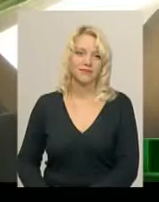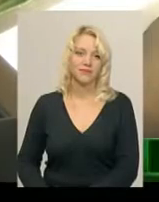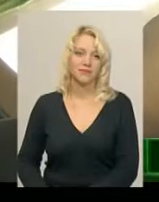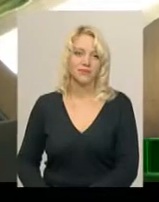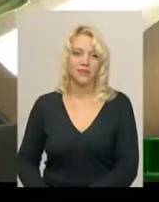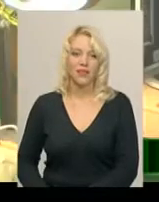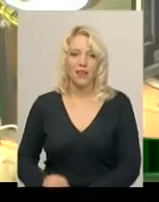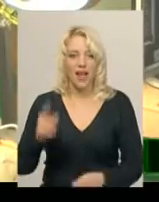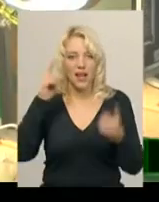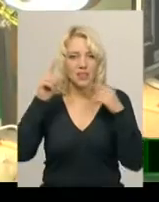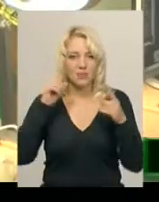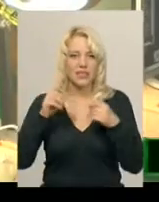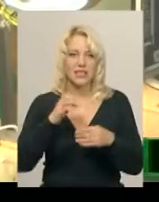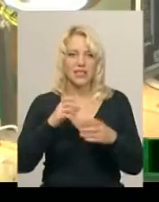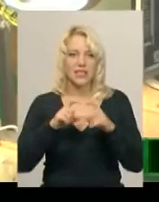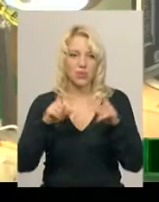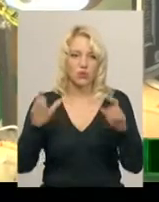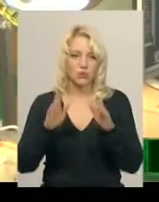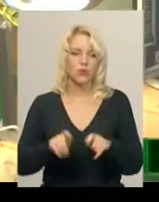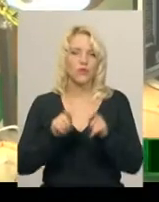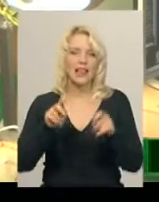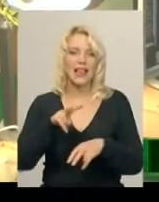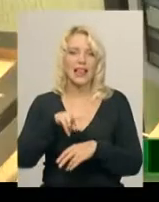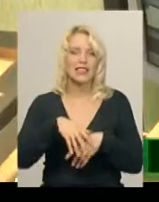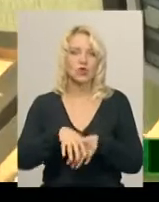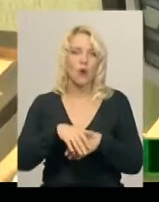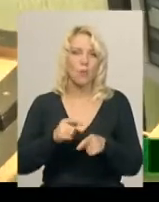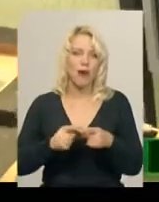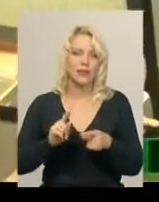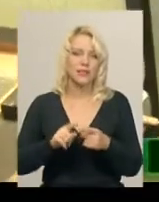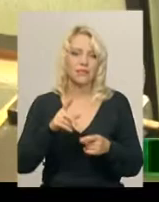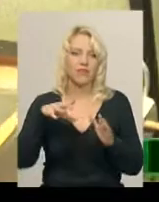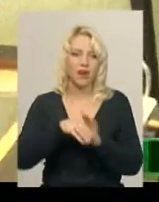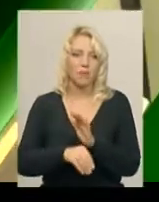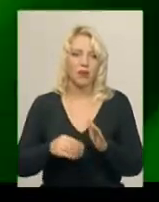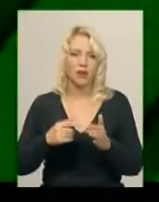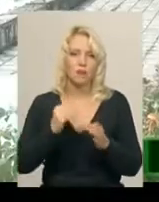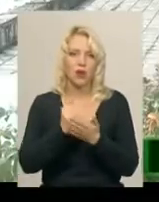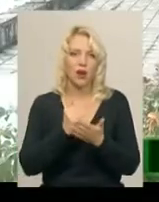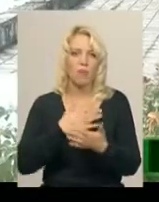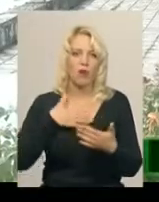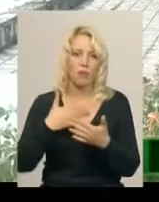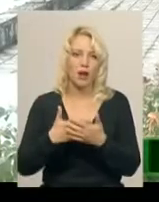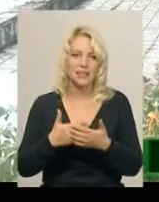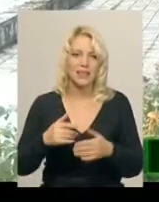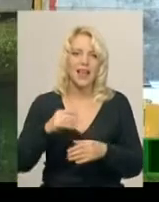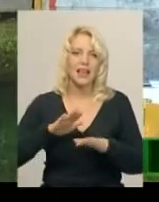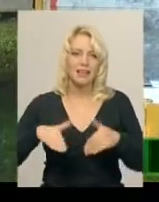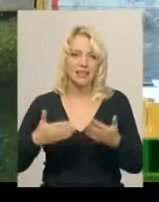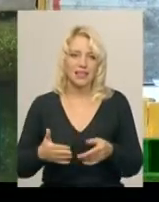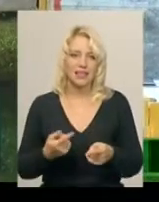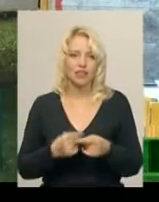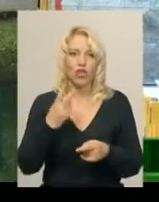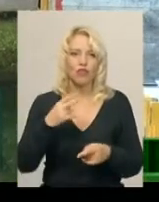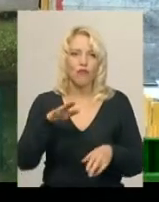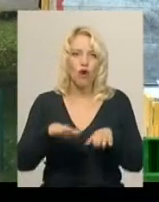Анімаційну студію відкриють у листопаді у Хмельницькому в рамках проєкту міської ради «Громадська ініціатива». Двотонні антивандальні столи